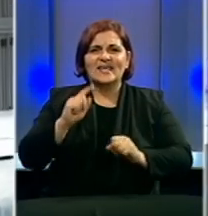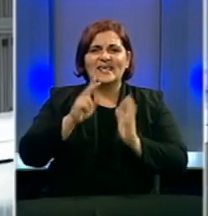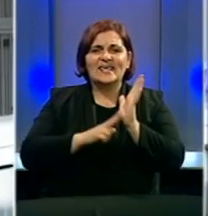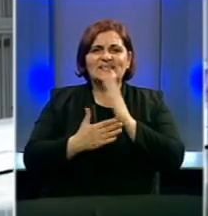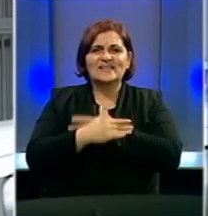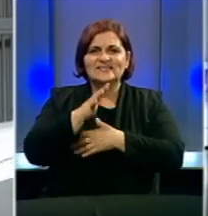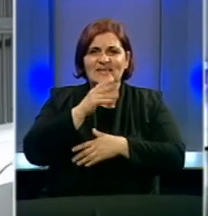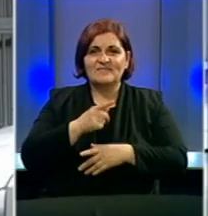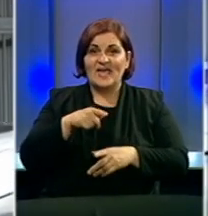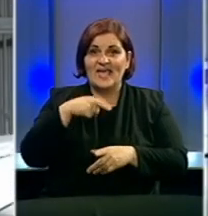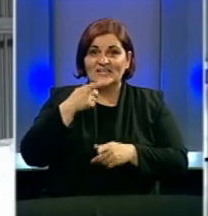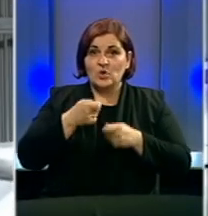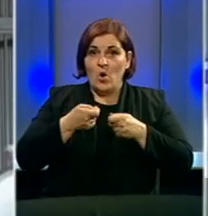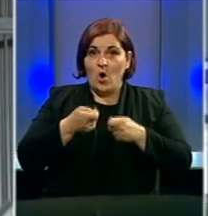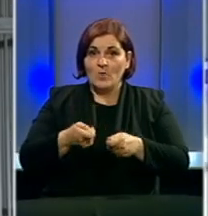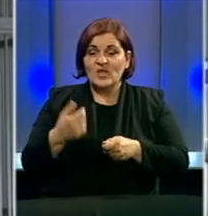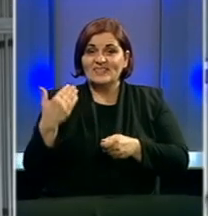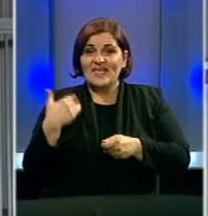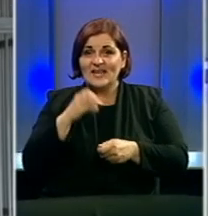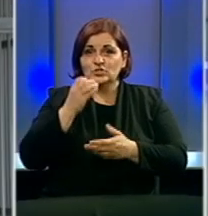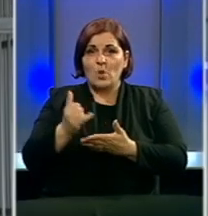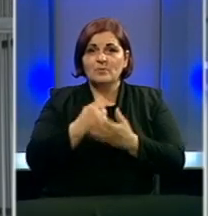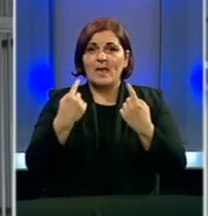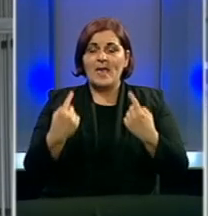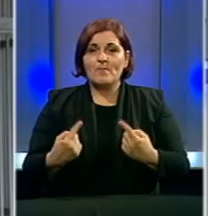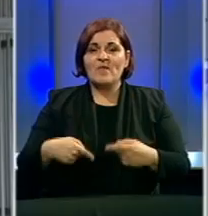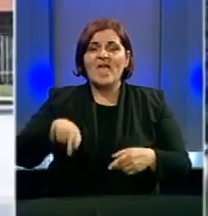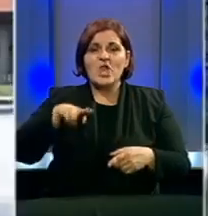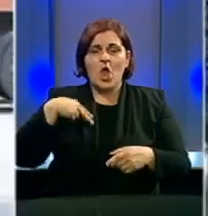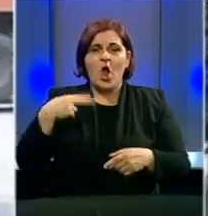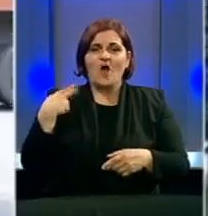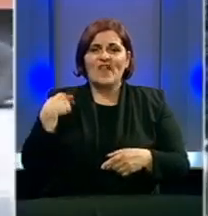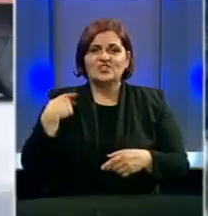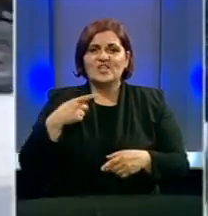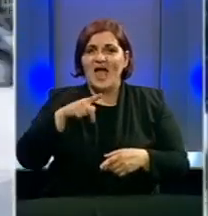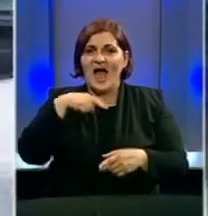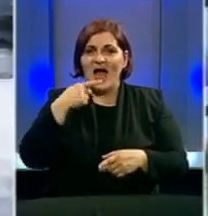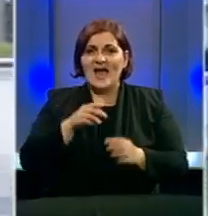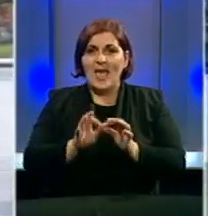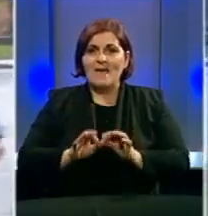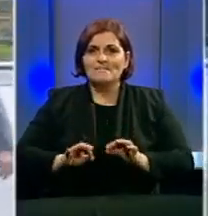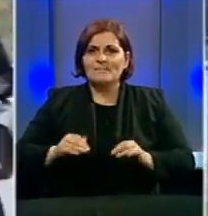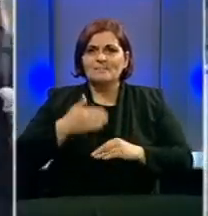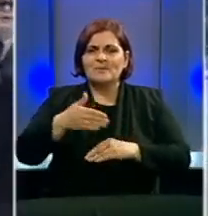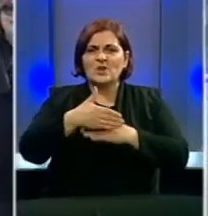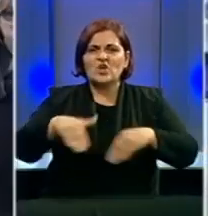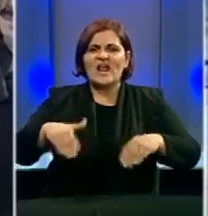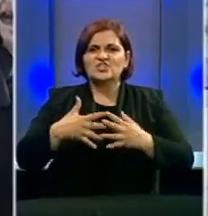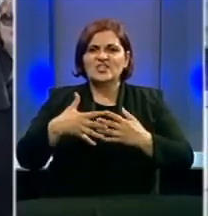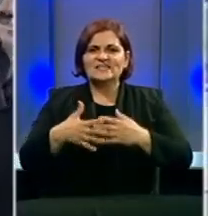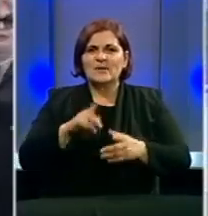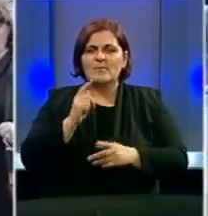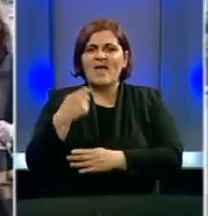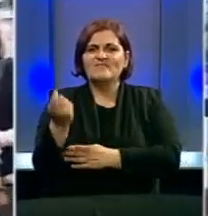Sarajevo, navedene u optužnici terete za zloupotrebu položaja i ovlaštenja, tvrde da projektom prekogranične saradnje u